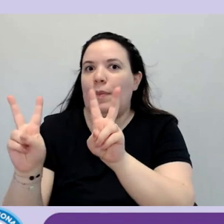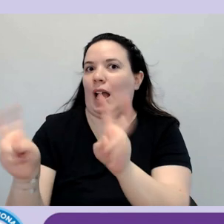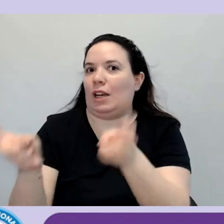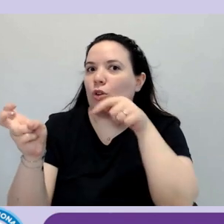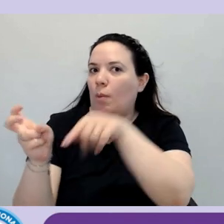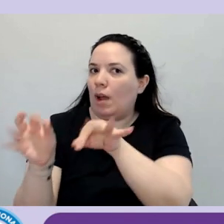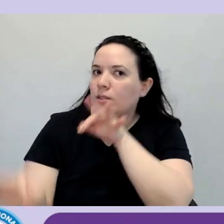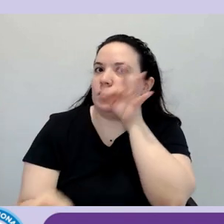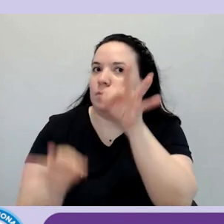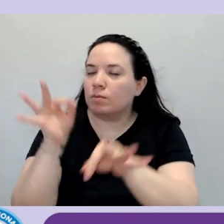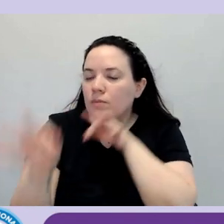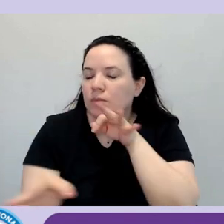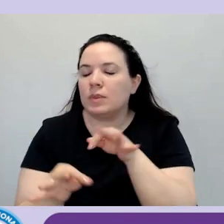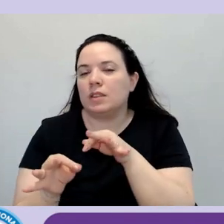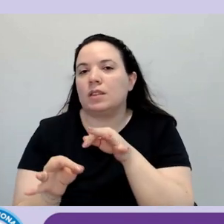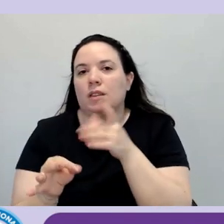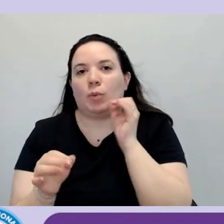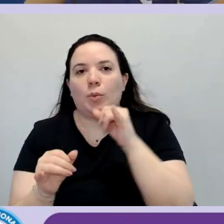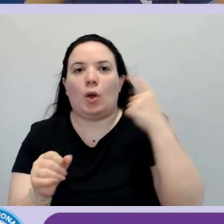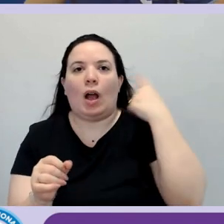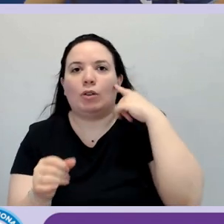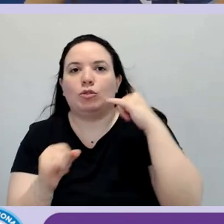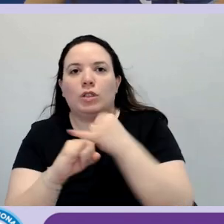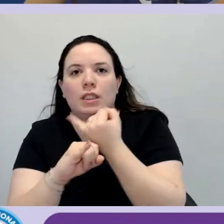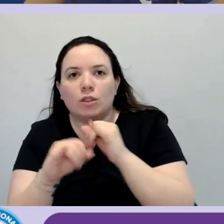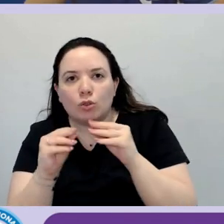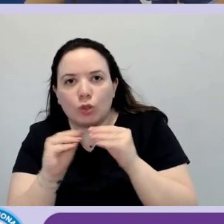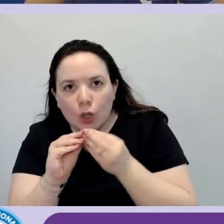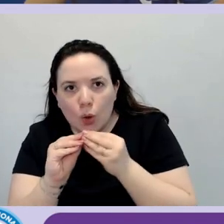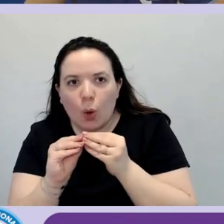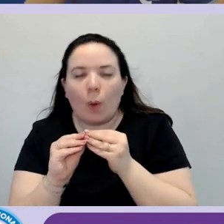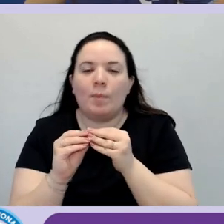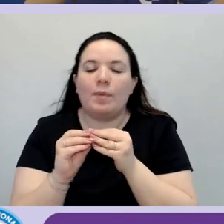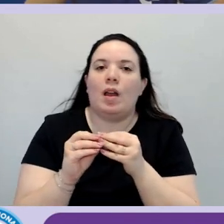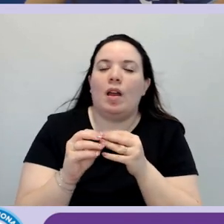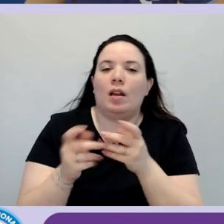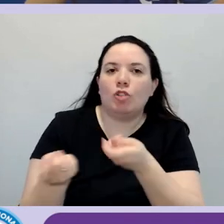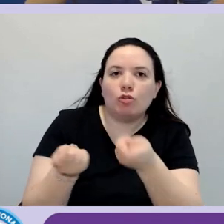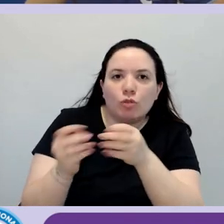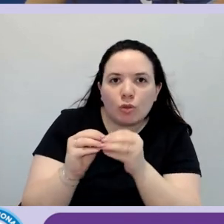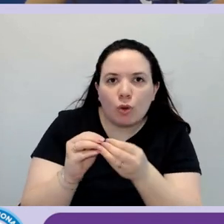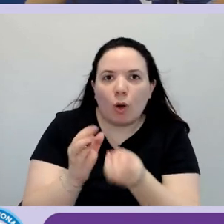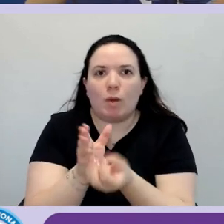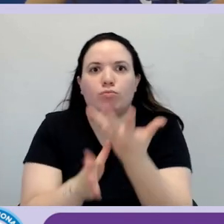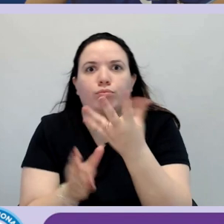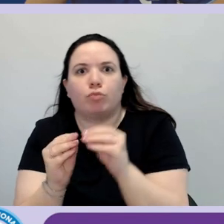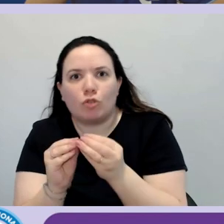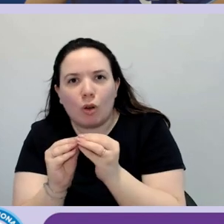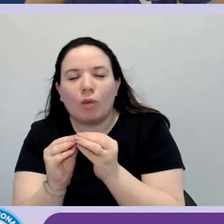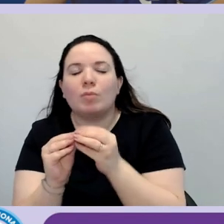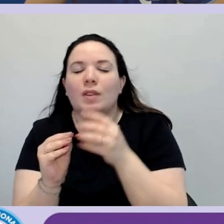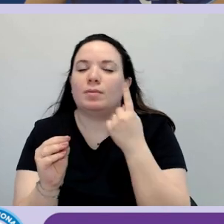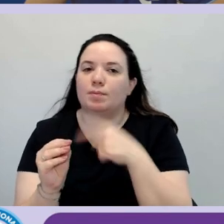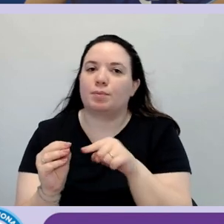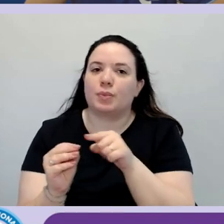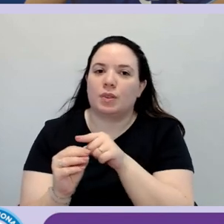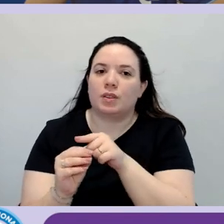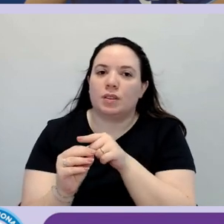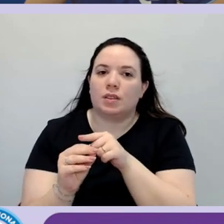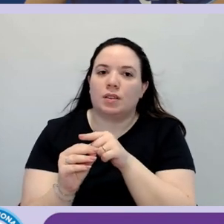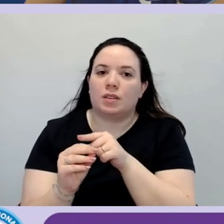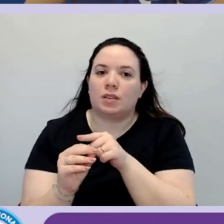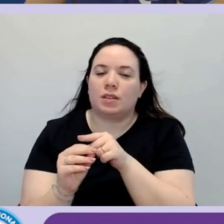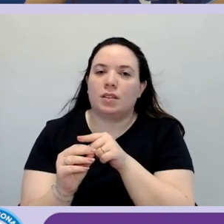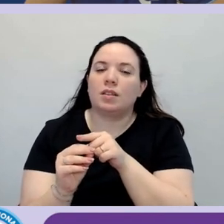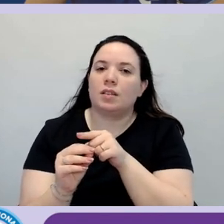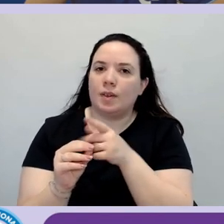come realizzare audio descrizioni, come le realizzano eh ovviamente sono eh diciamo un po' la